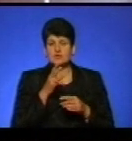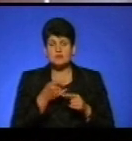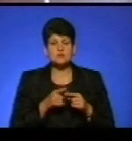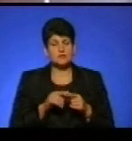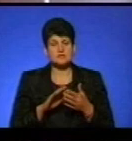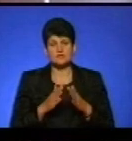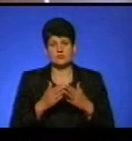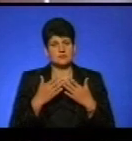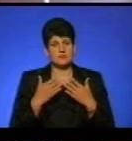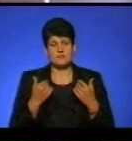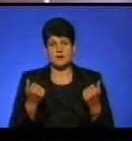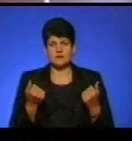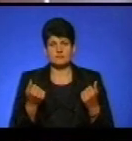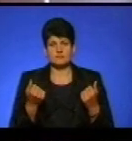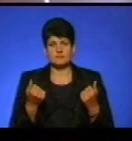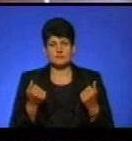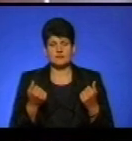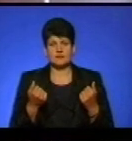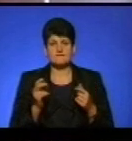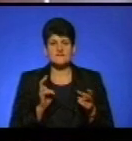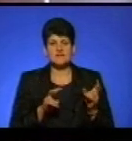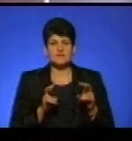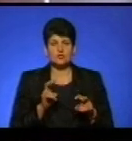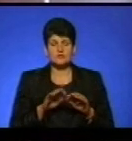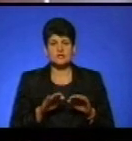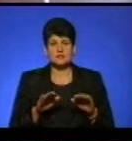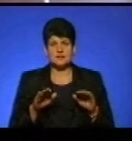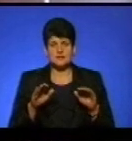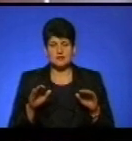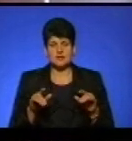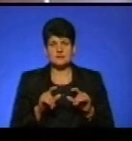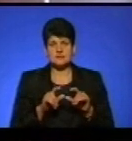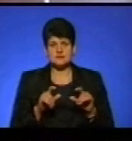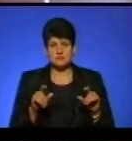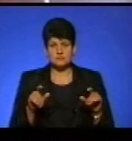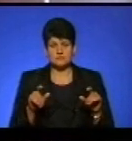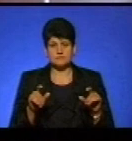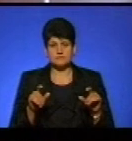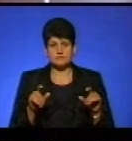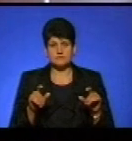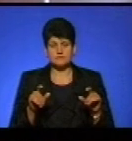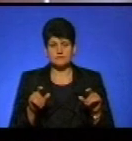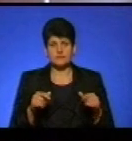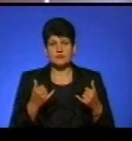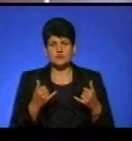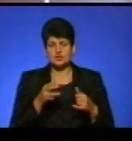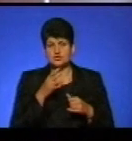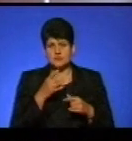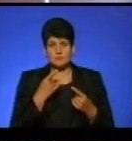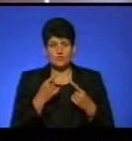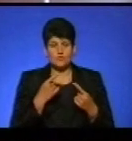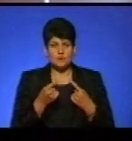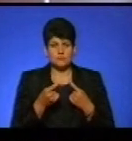ситуації немає. Тобто відвідуваність дітей до шкільного закладу, на даний час, про який ми